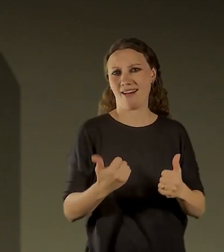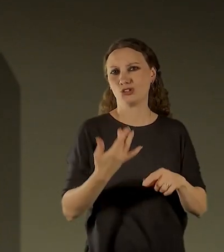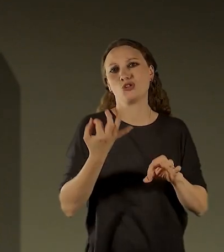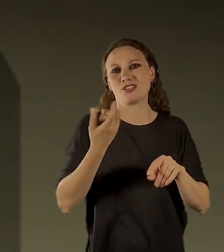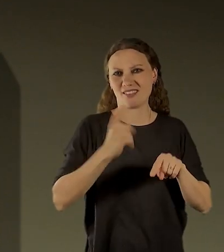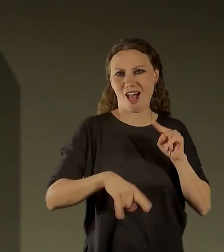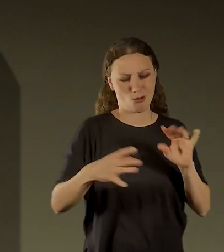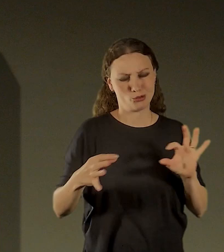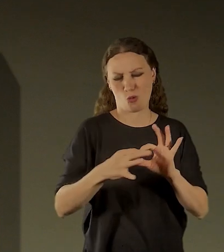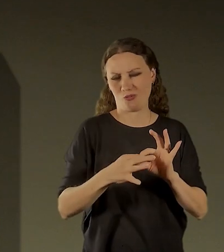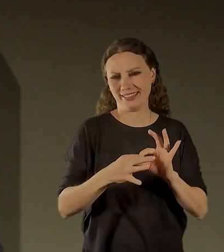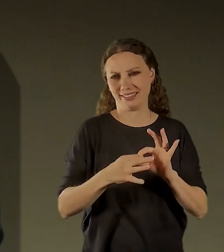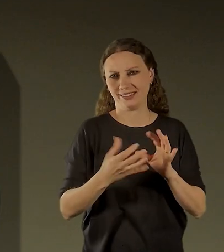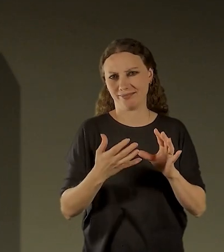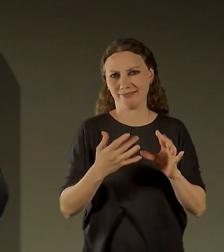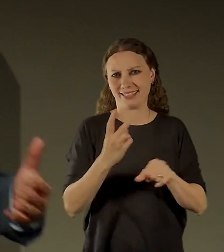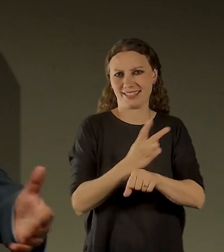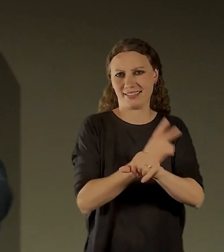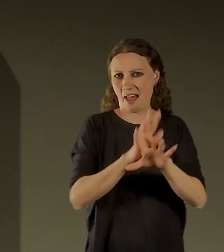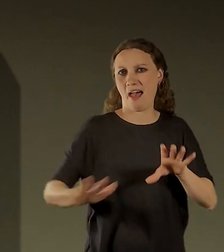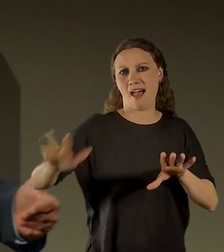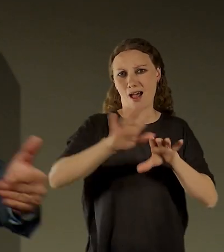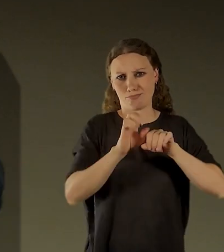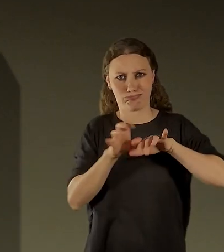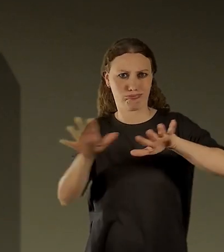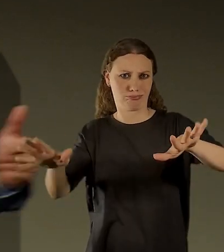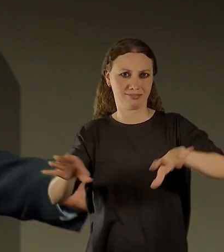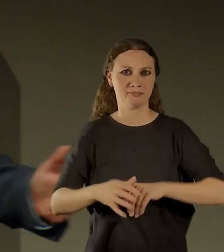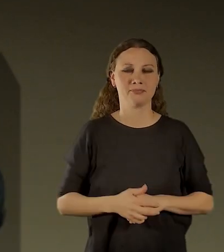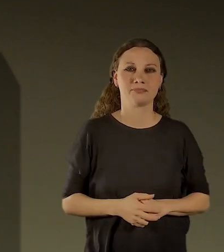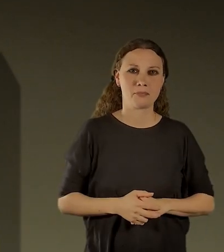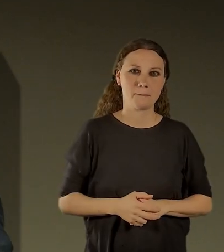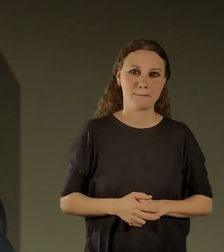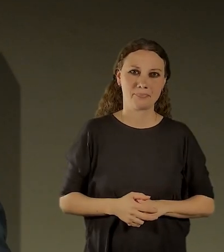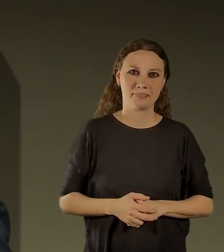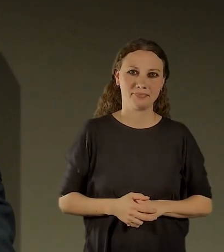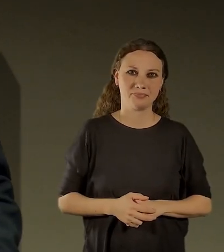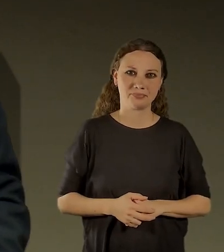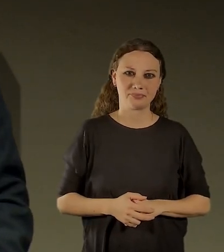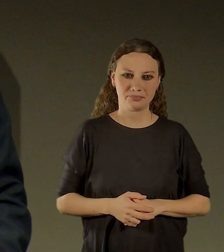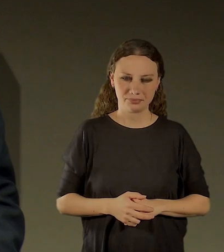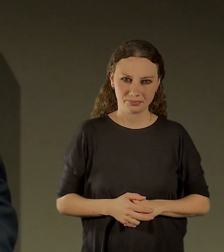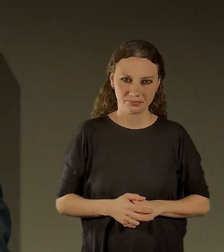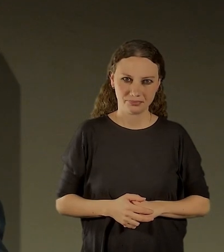záležitost, která bude mít důležité ty československé přesahy.